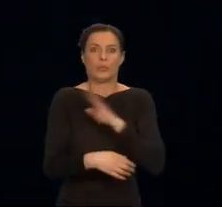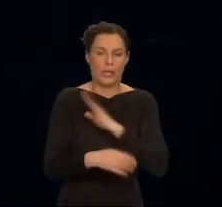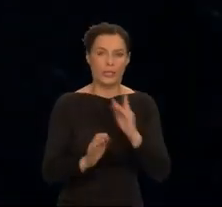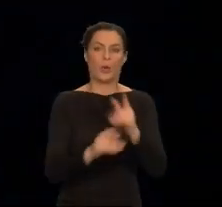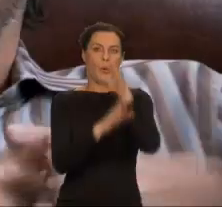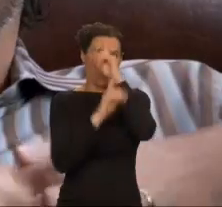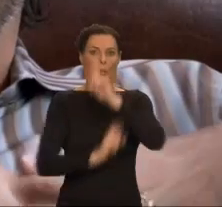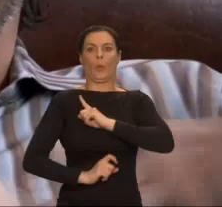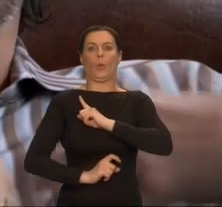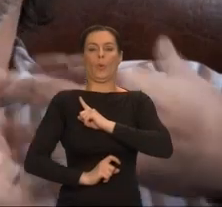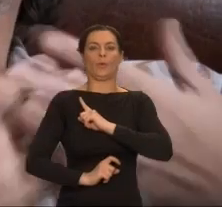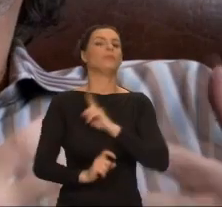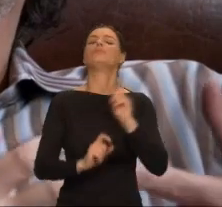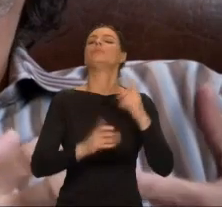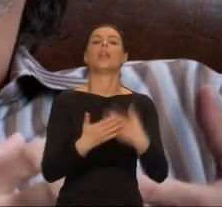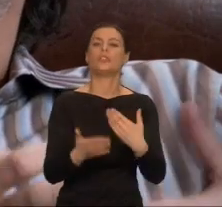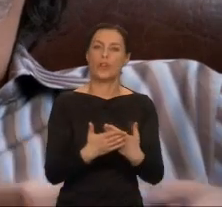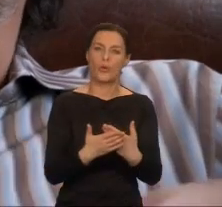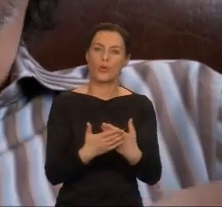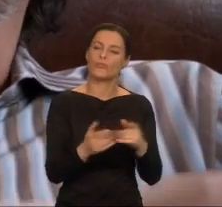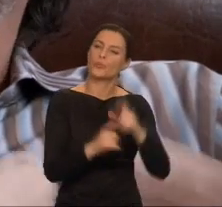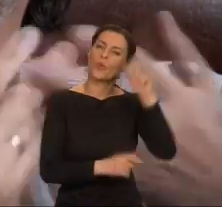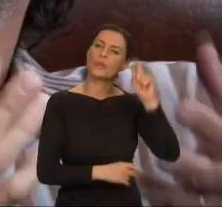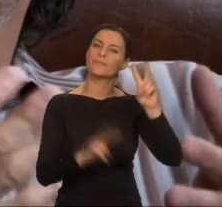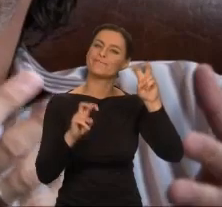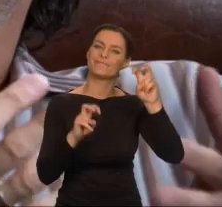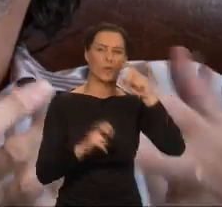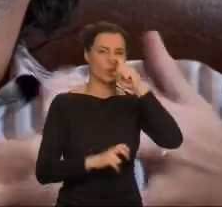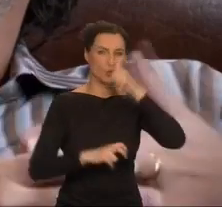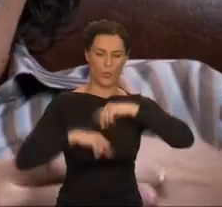To zło wewnętrzne, najgorsza część Geda.